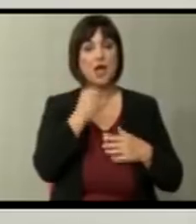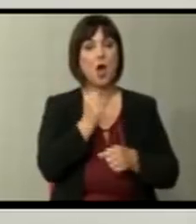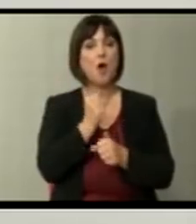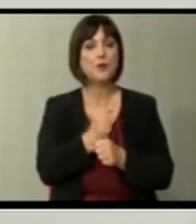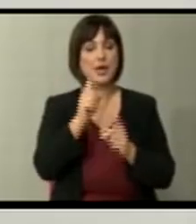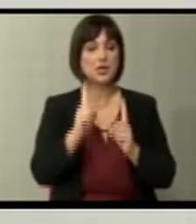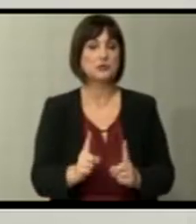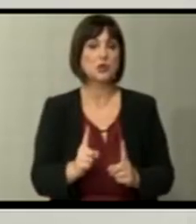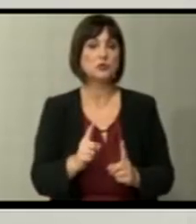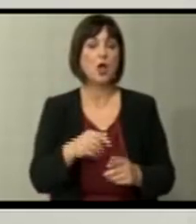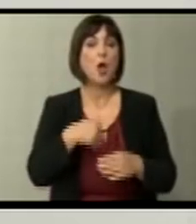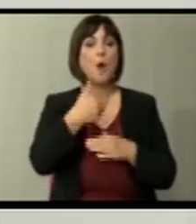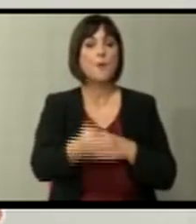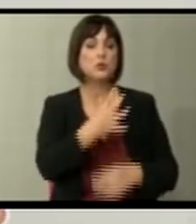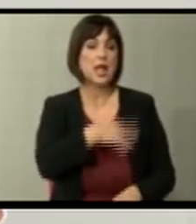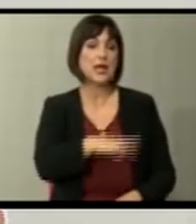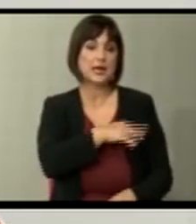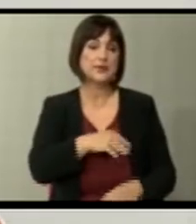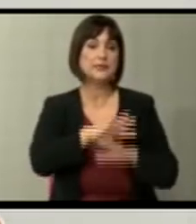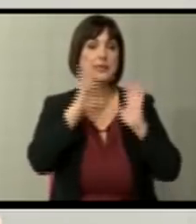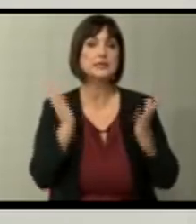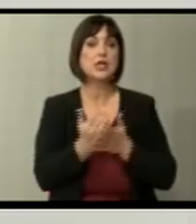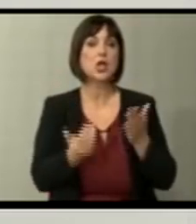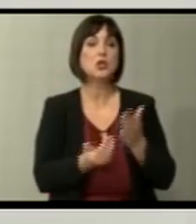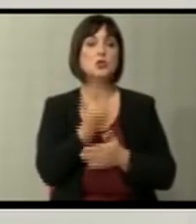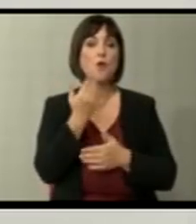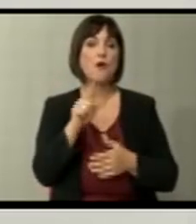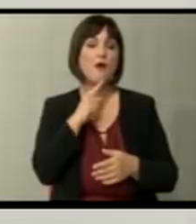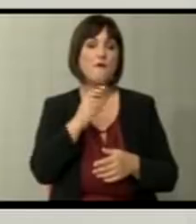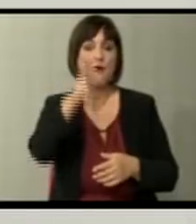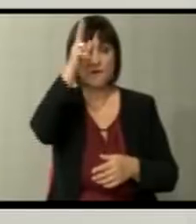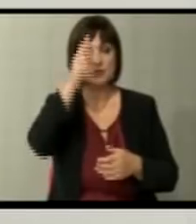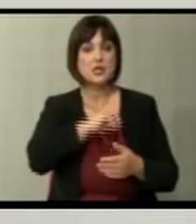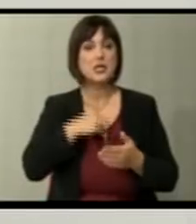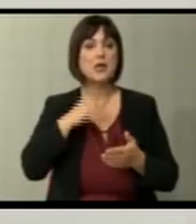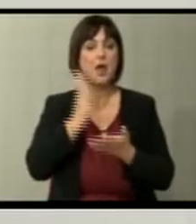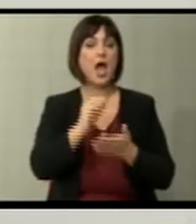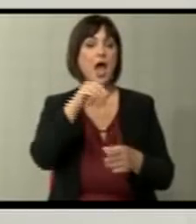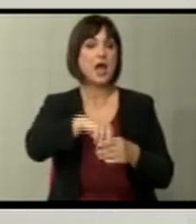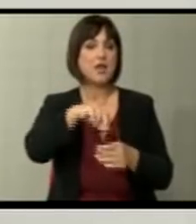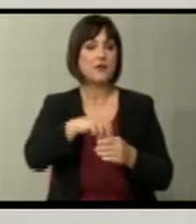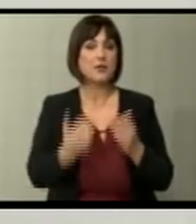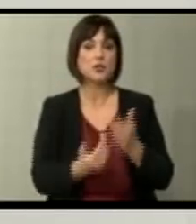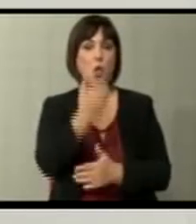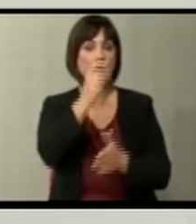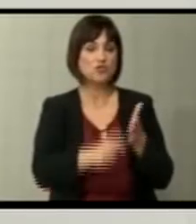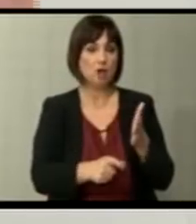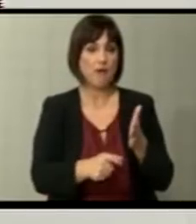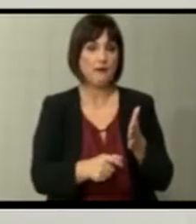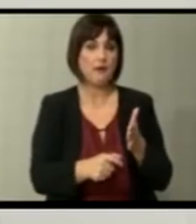застане, дека после Хрватска за секој нов прием во Франца ќе се распишува референдум за нови членки.